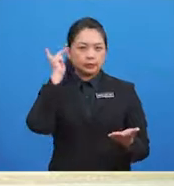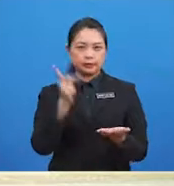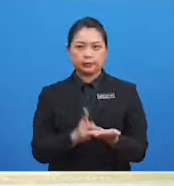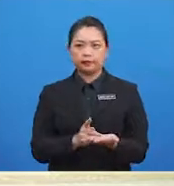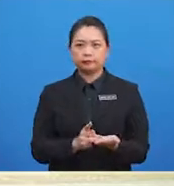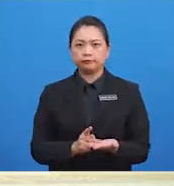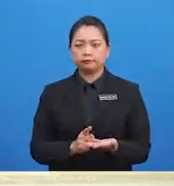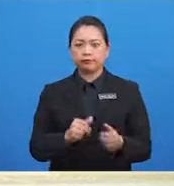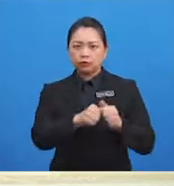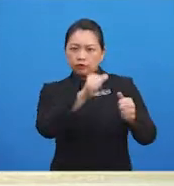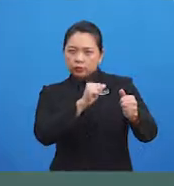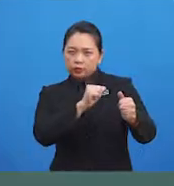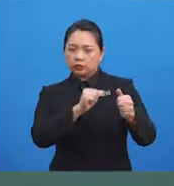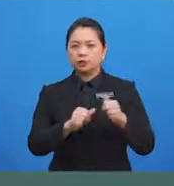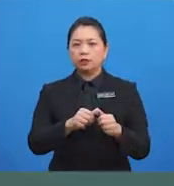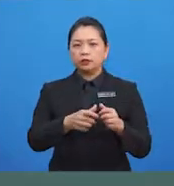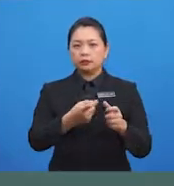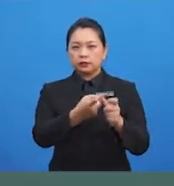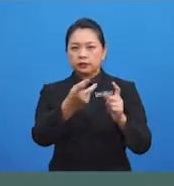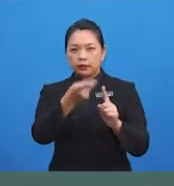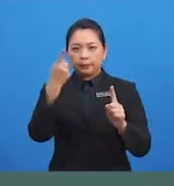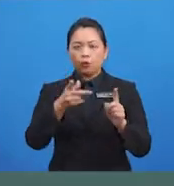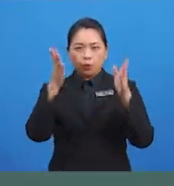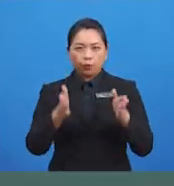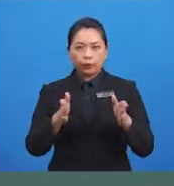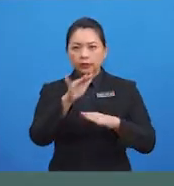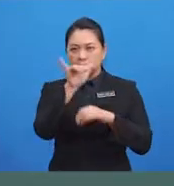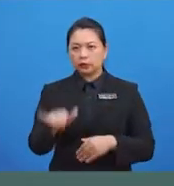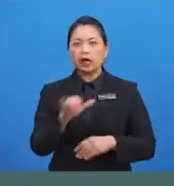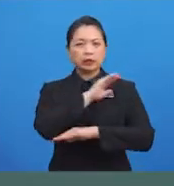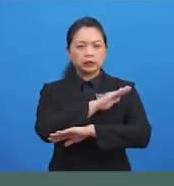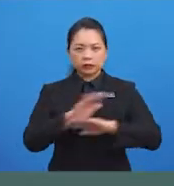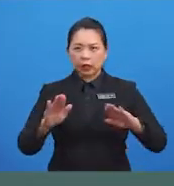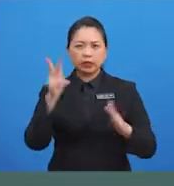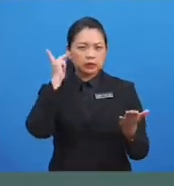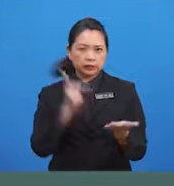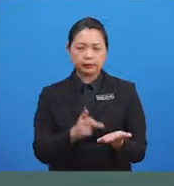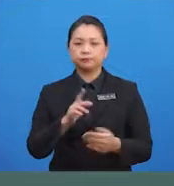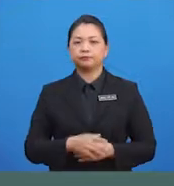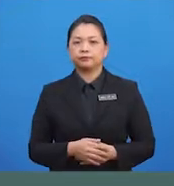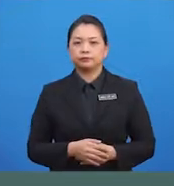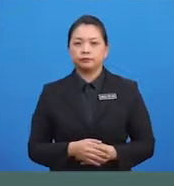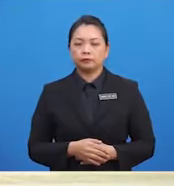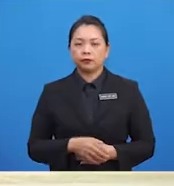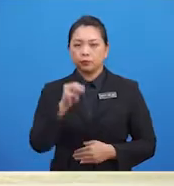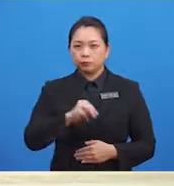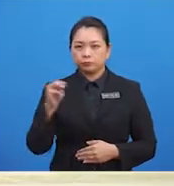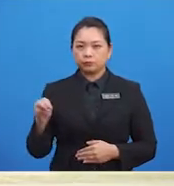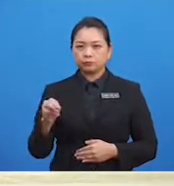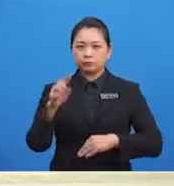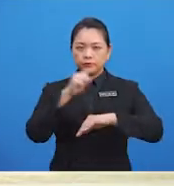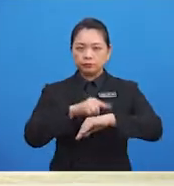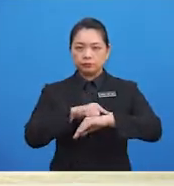-murid, masa untuk menguji Kepahaman tentang cara menjaga kebersihan dan